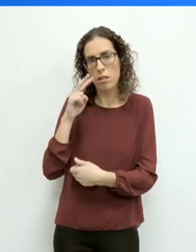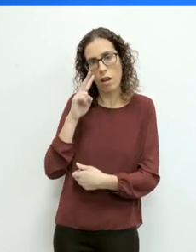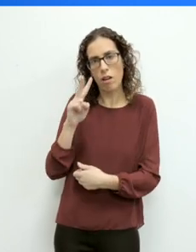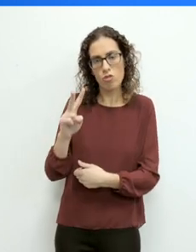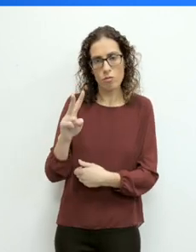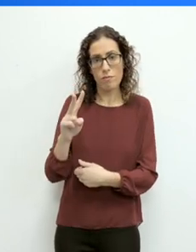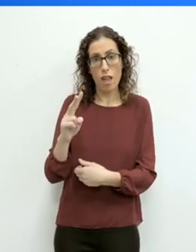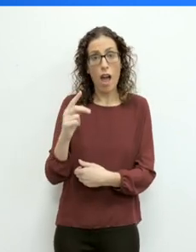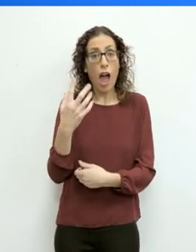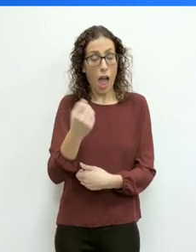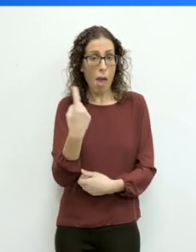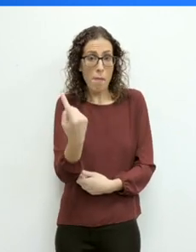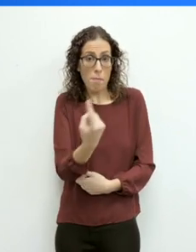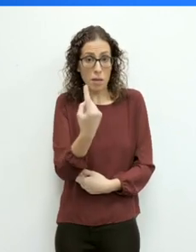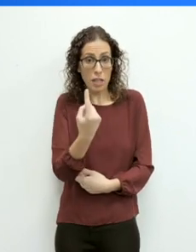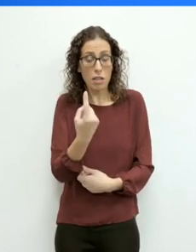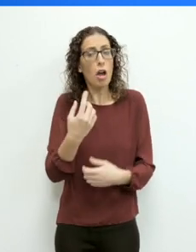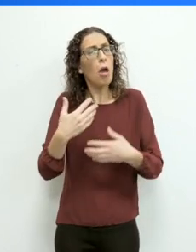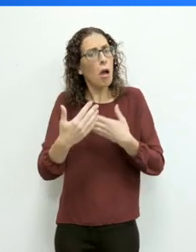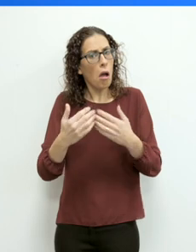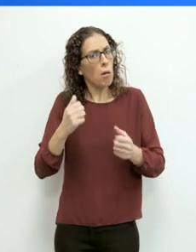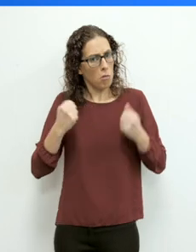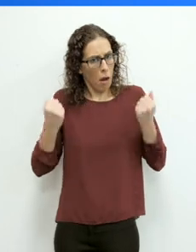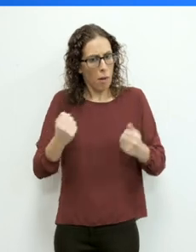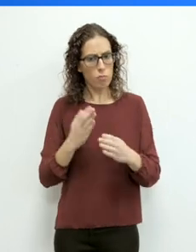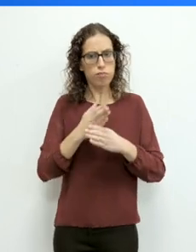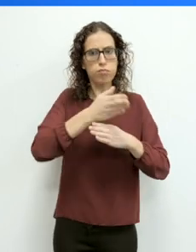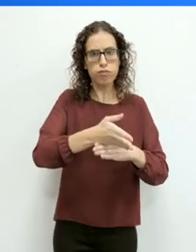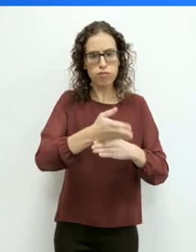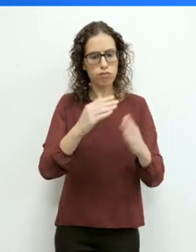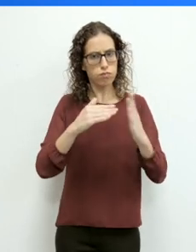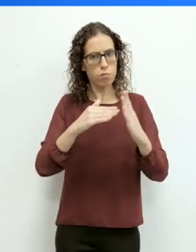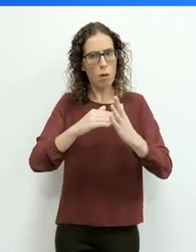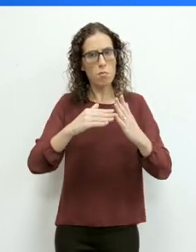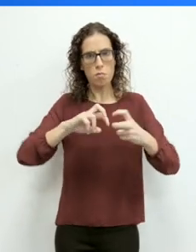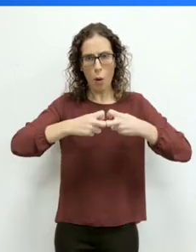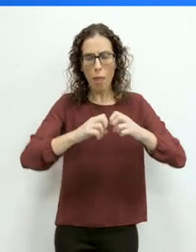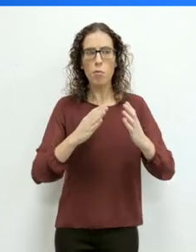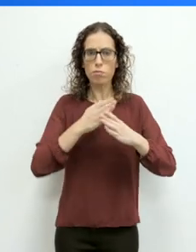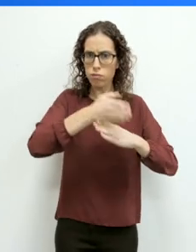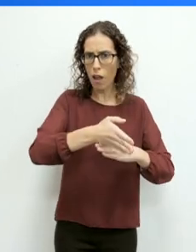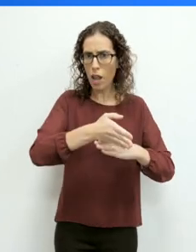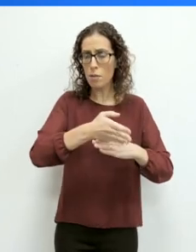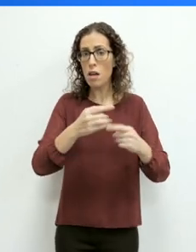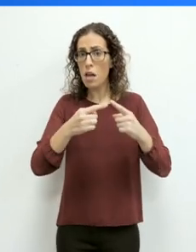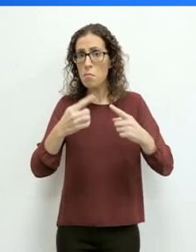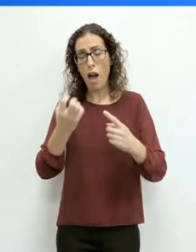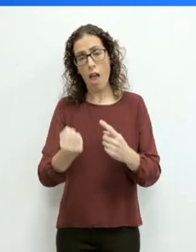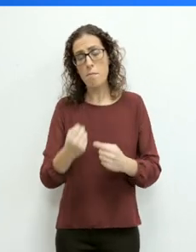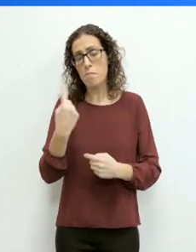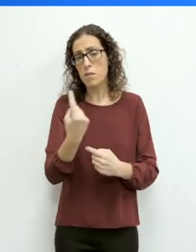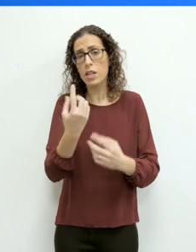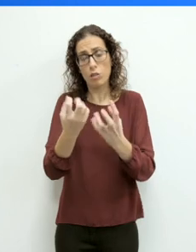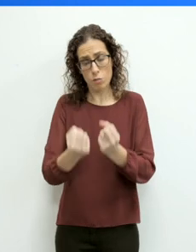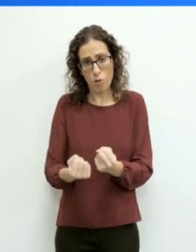dan, emmin jirnexlu jieleb dini disabilita dan l-ostakolu u jimx l-quddim, emmem mim għandu bżon